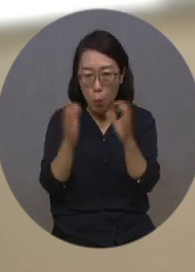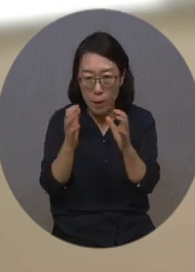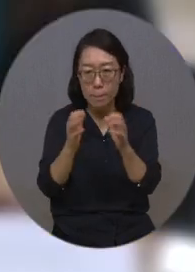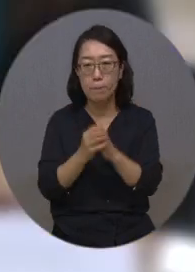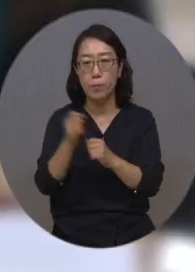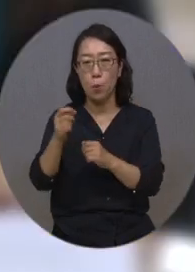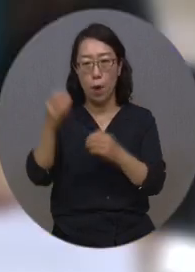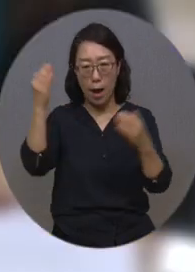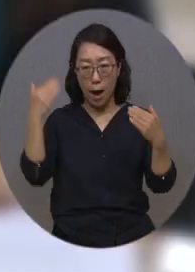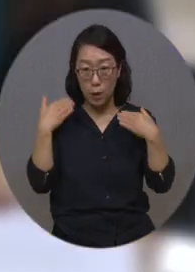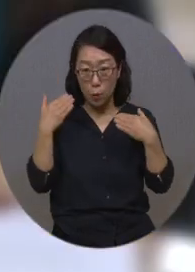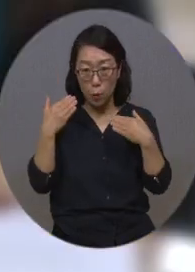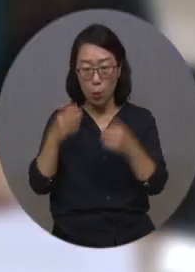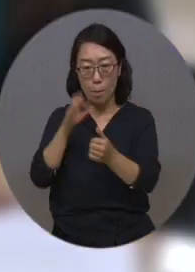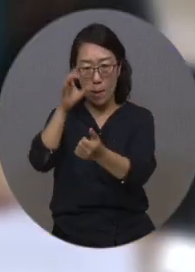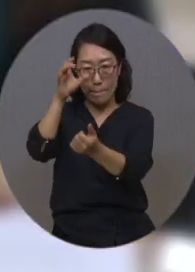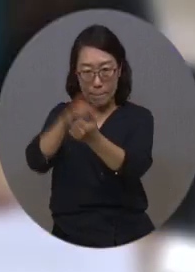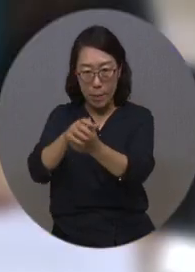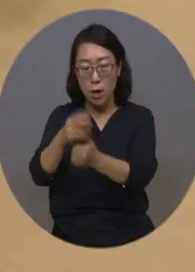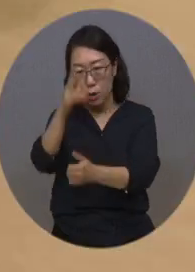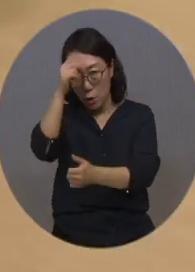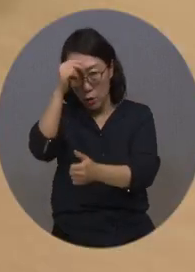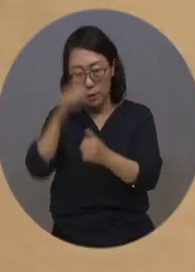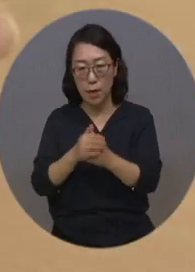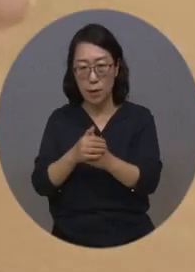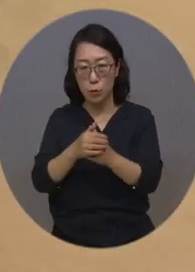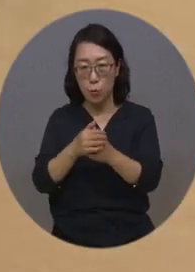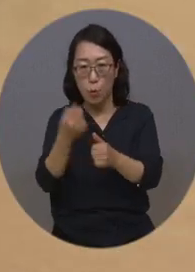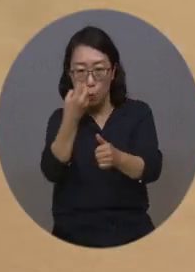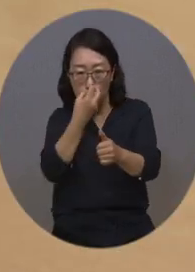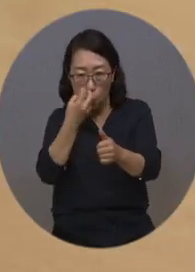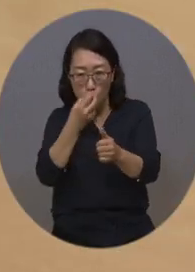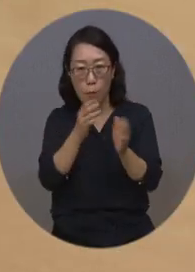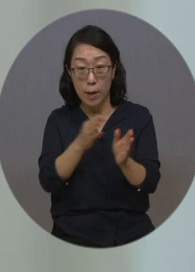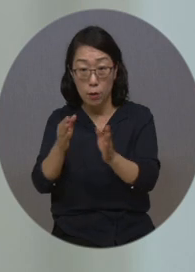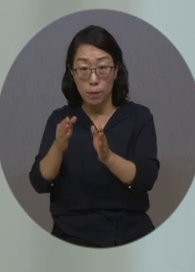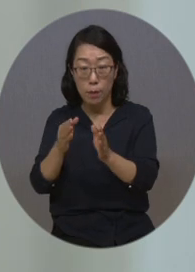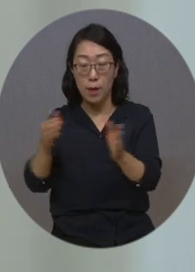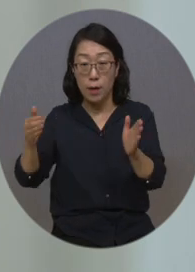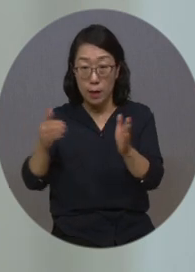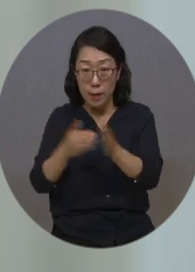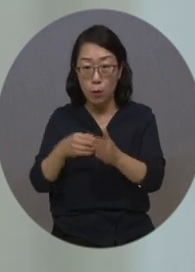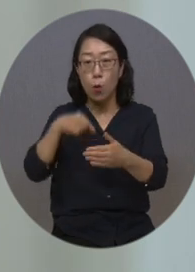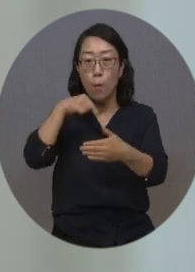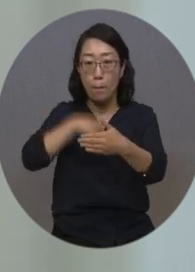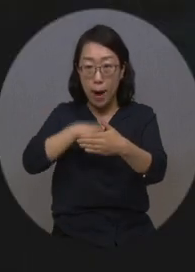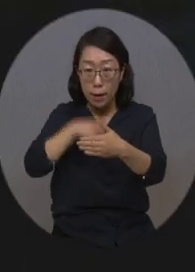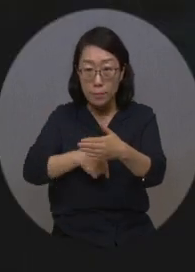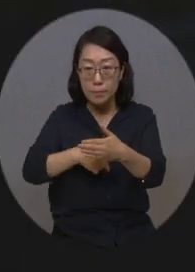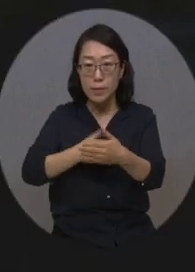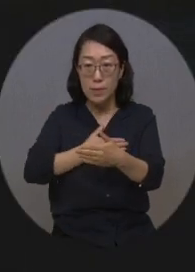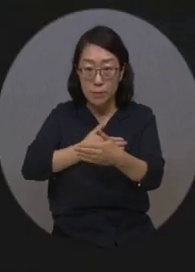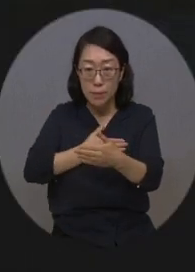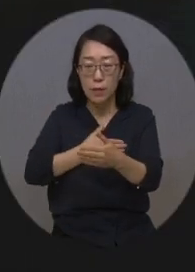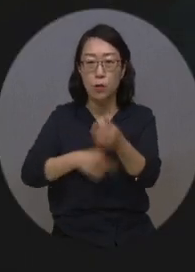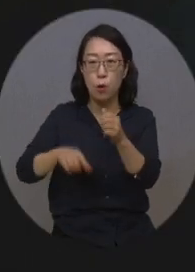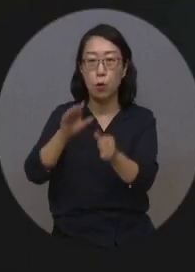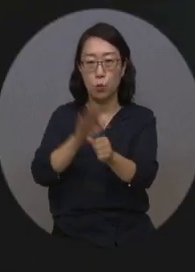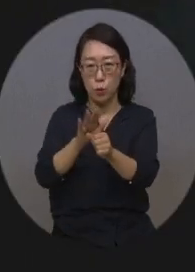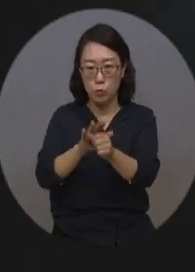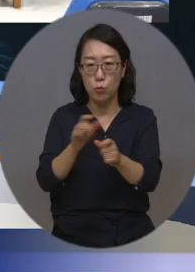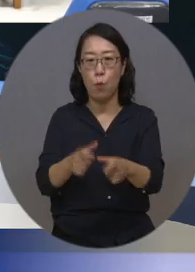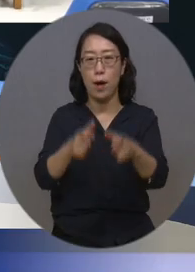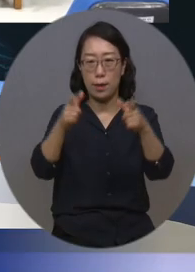학교 전담 경찰관 멘토링 등을 통해 보호부터 종료 후까지의 심리상담 치료 지원 사업을 확대합니다.